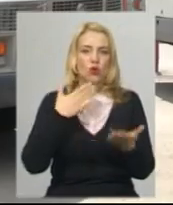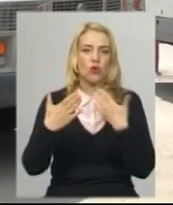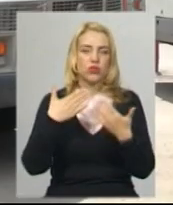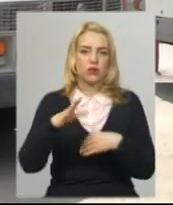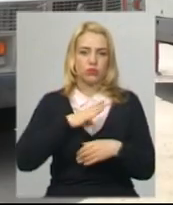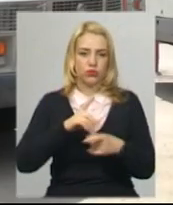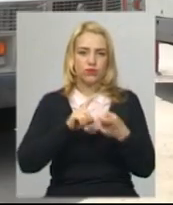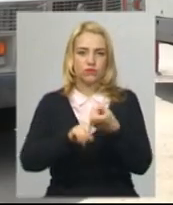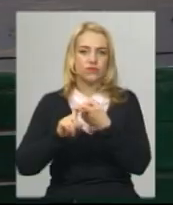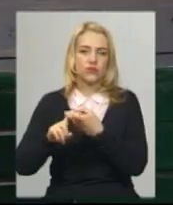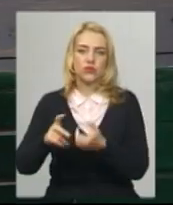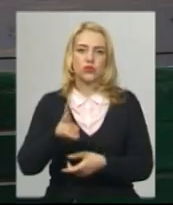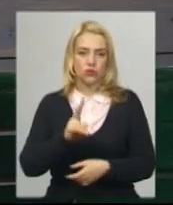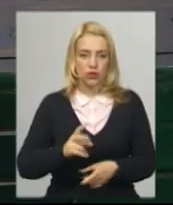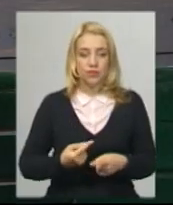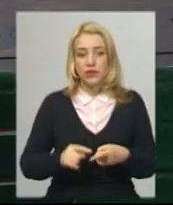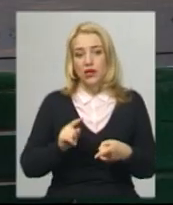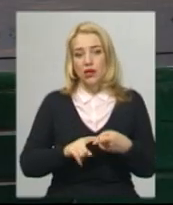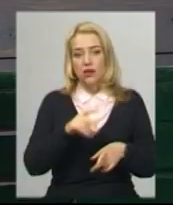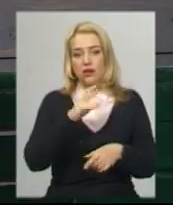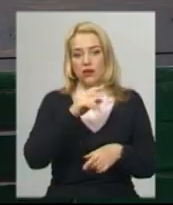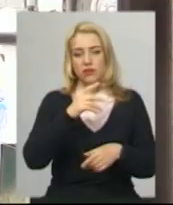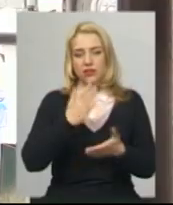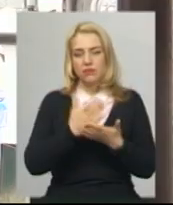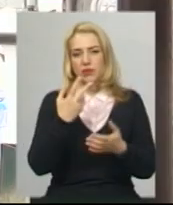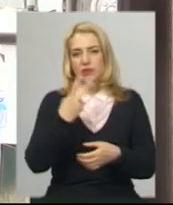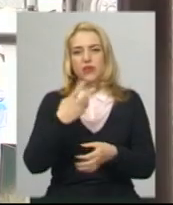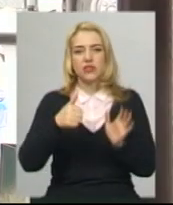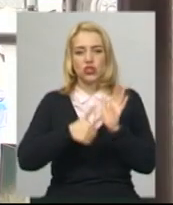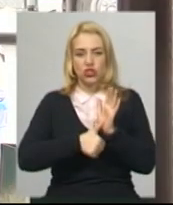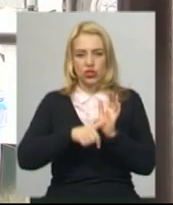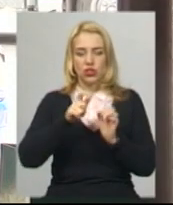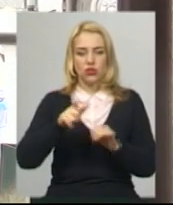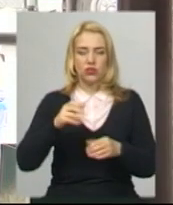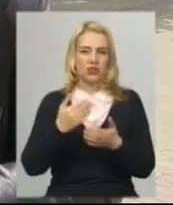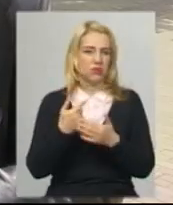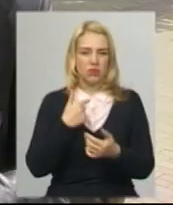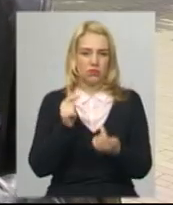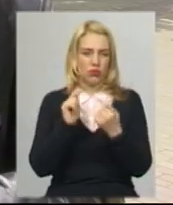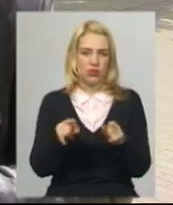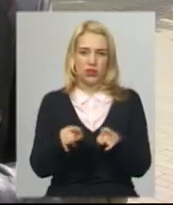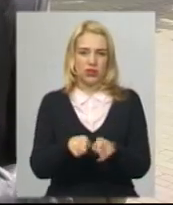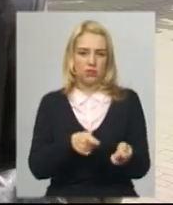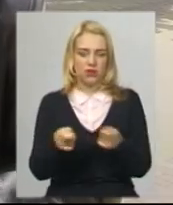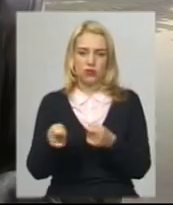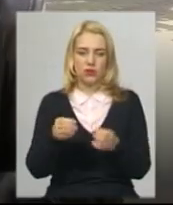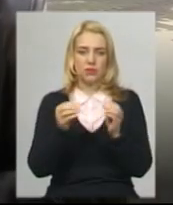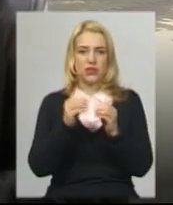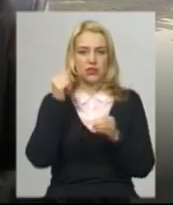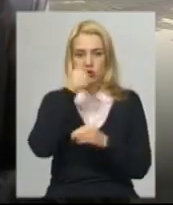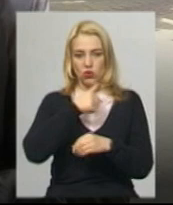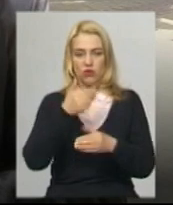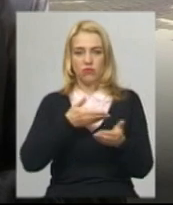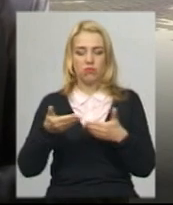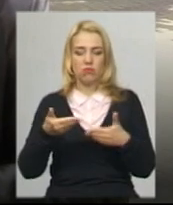Про перевезення пільговиків, категорії яких, каже Андрій Хоркавий, є десь 26, то особисто він проти таких перевезень. Десять років ми возимо